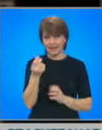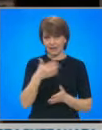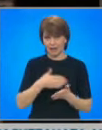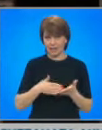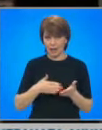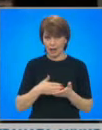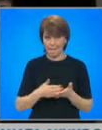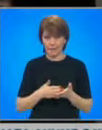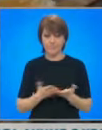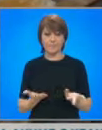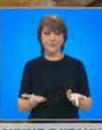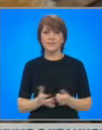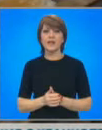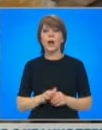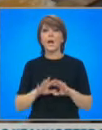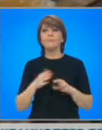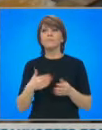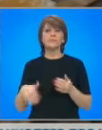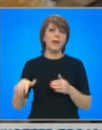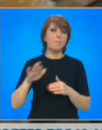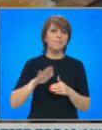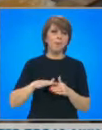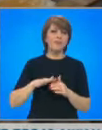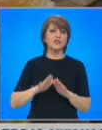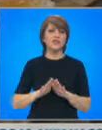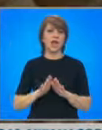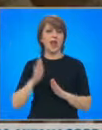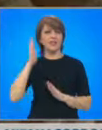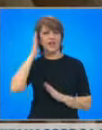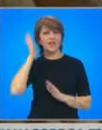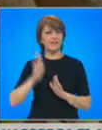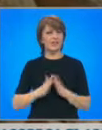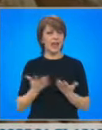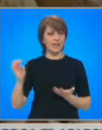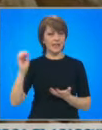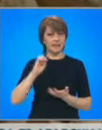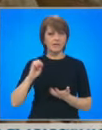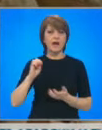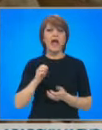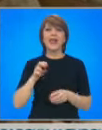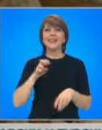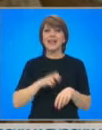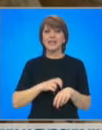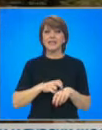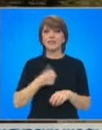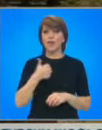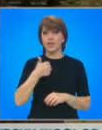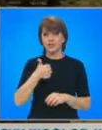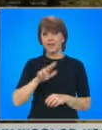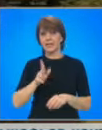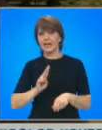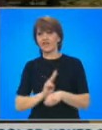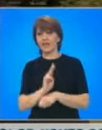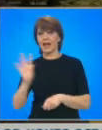9%. Повечето западноевропейски страни, членки на Европейския СИОС, те рецето е между 6 и 12%, тук е 20%.